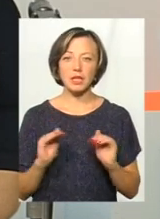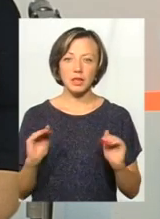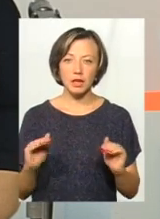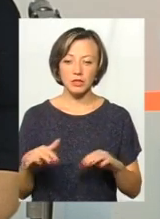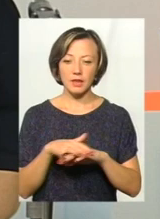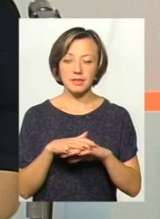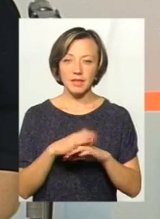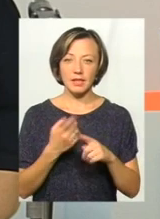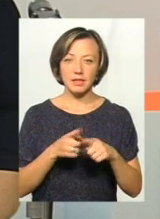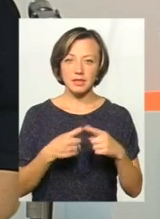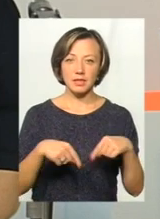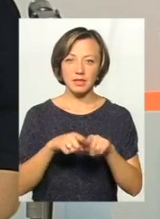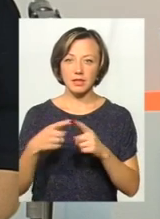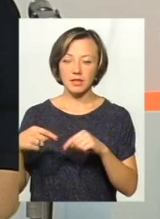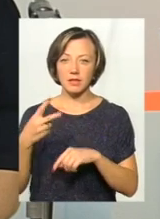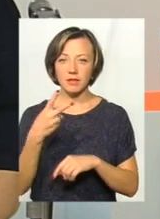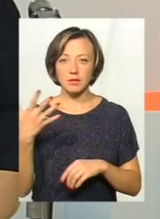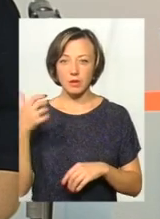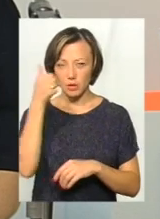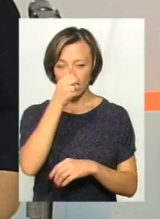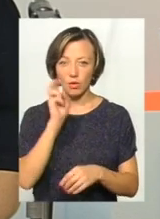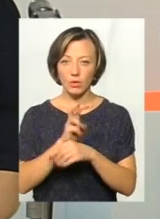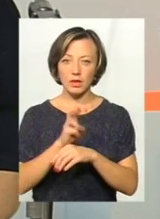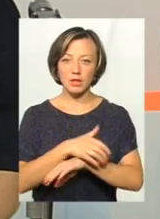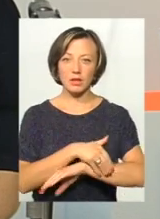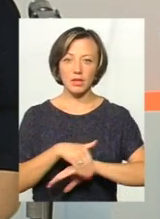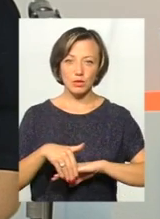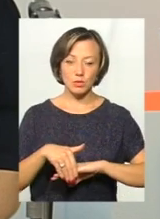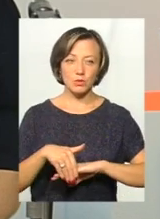населення цих дільниць 25 років ходили саме за адресою,